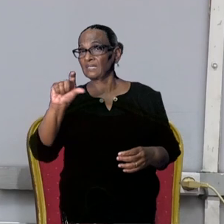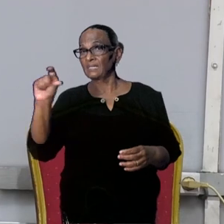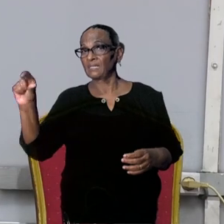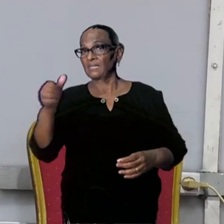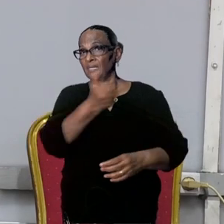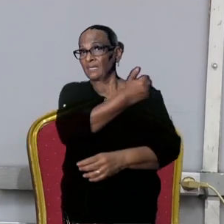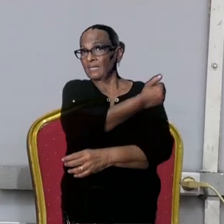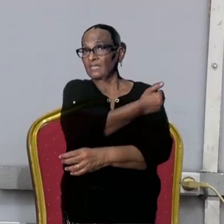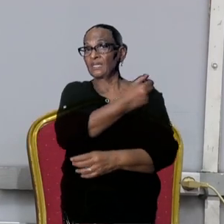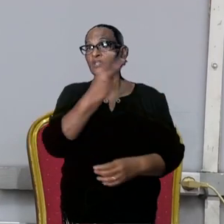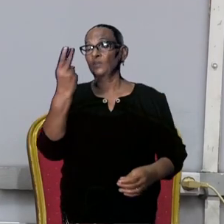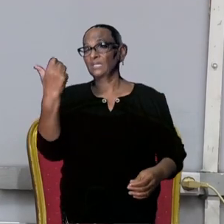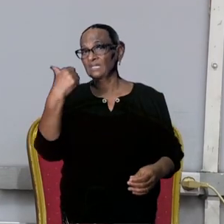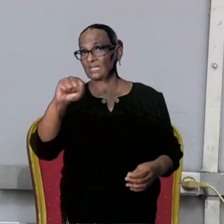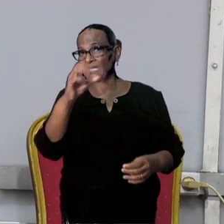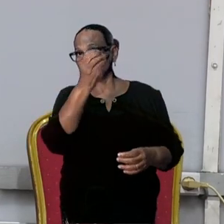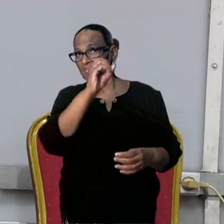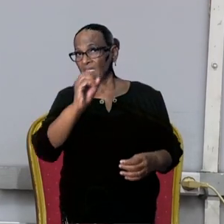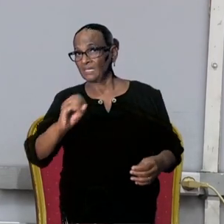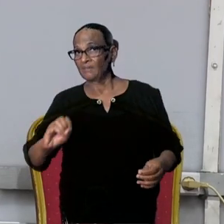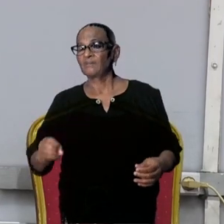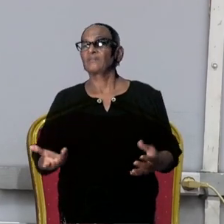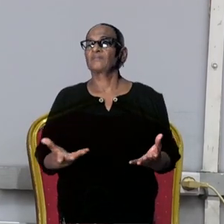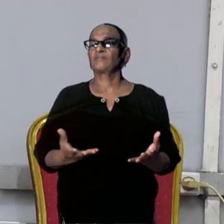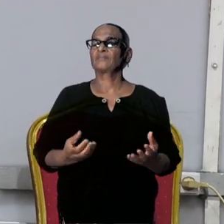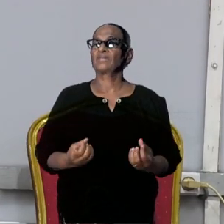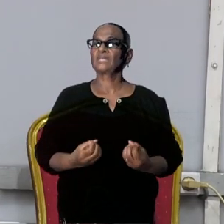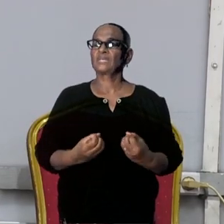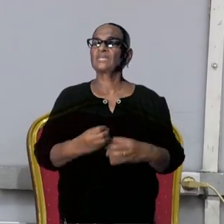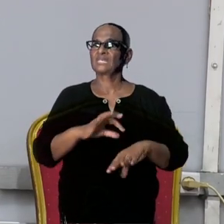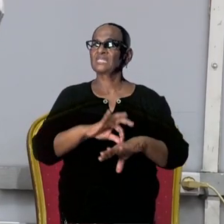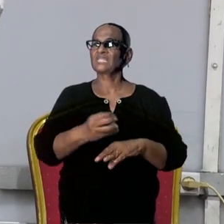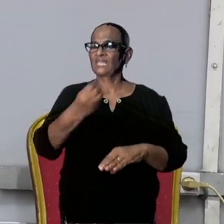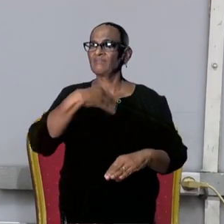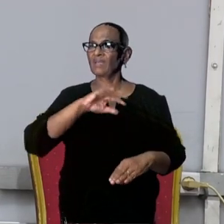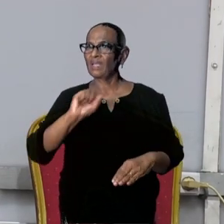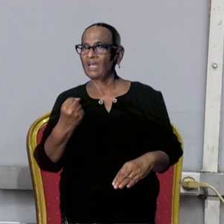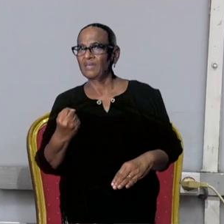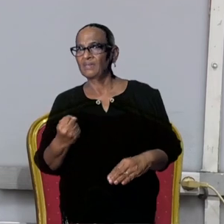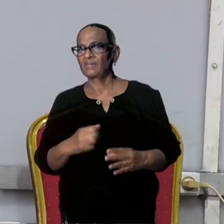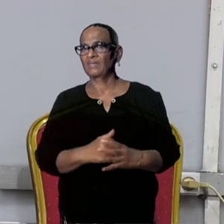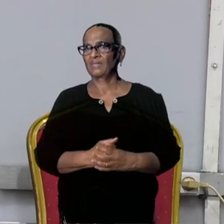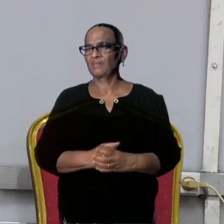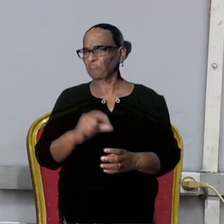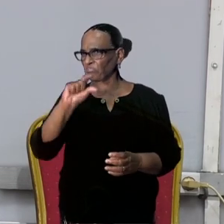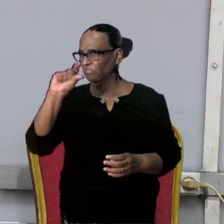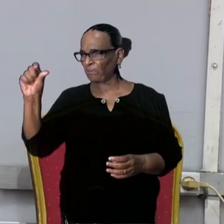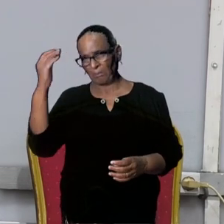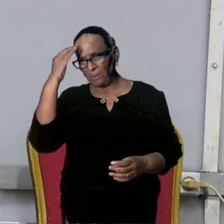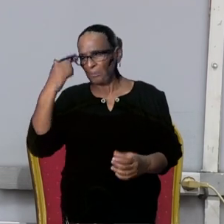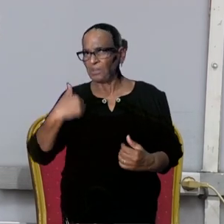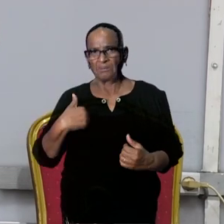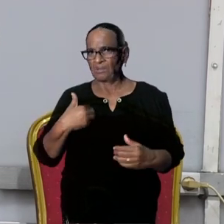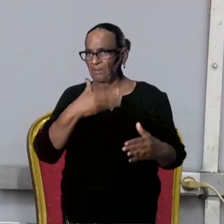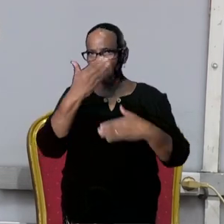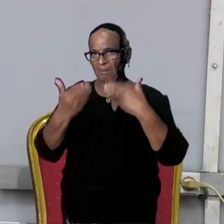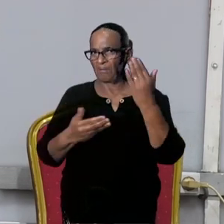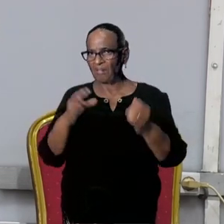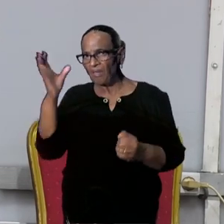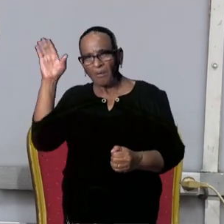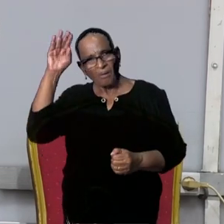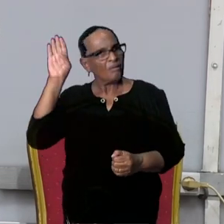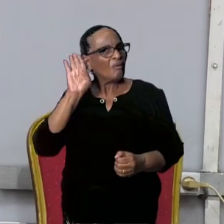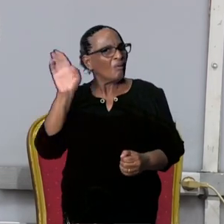63% effectiviteit heeft. Voor mij klinkt dat weinig, ik weet er niet van. Maar als ik die uitleg zo hoor, is